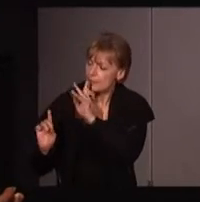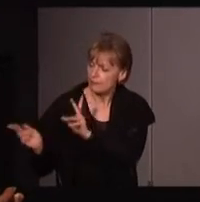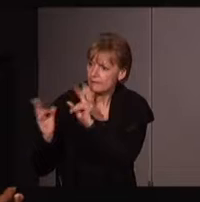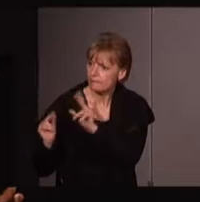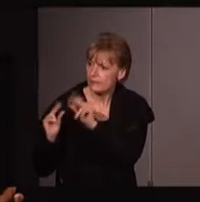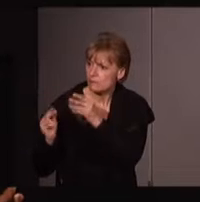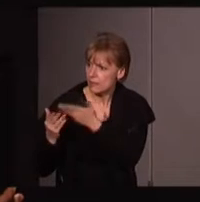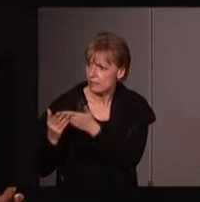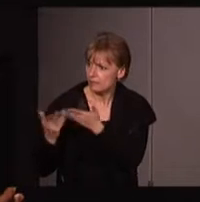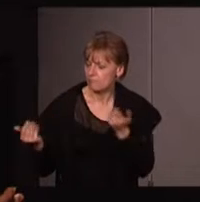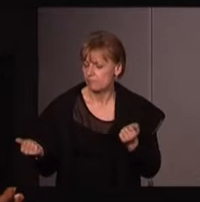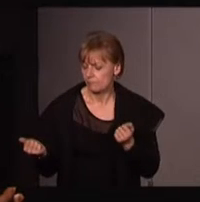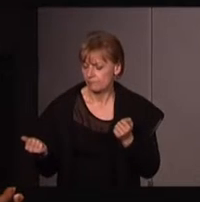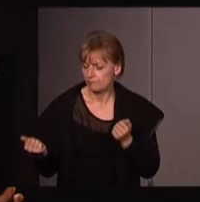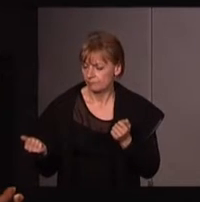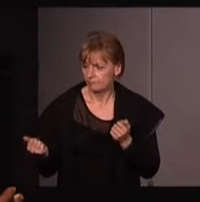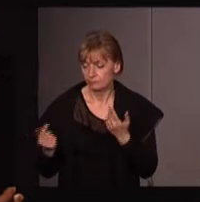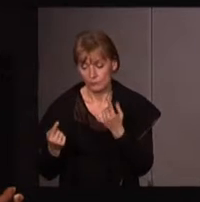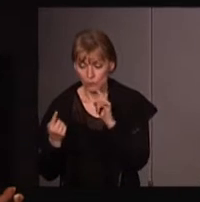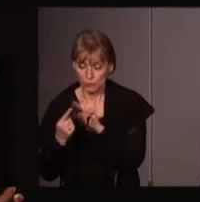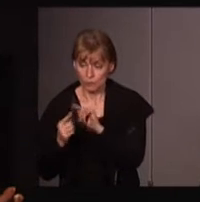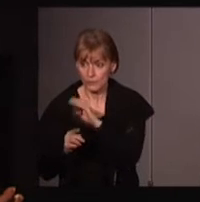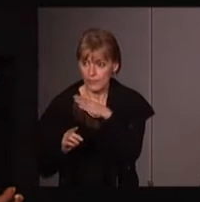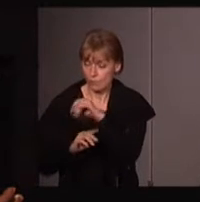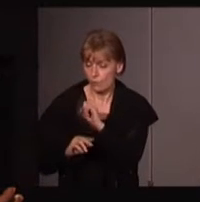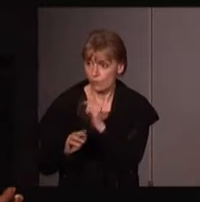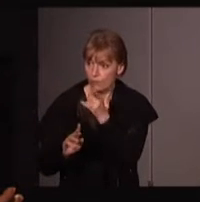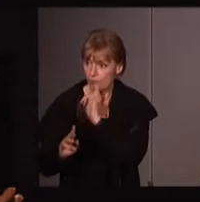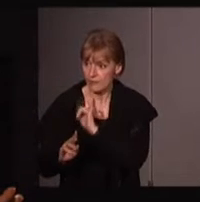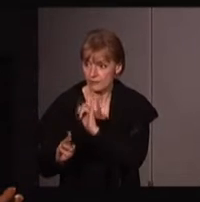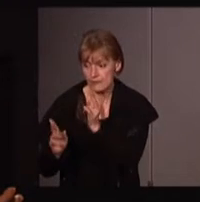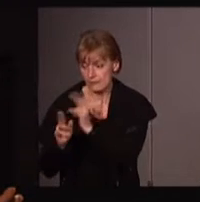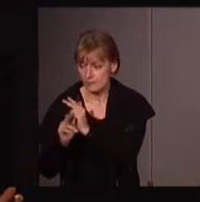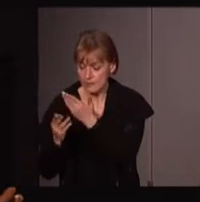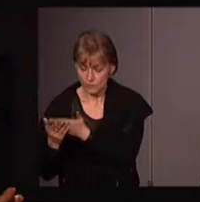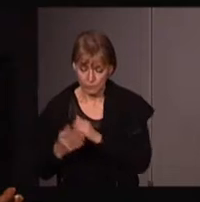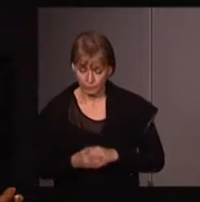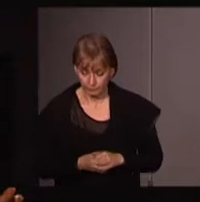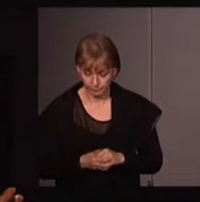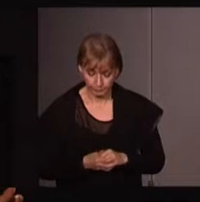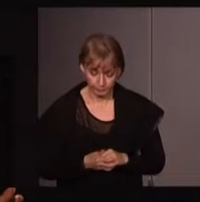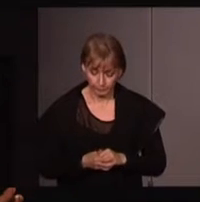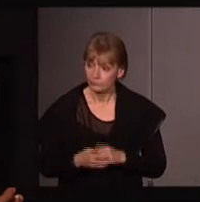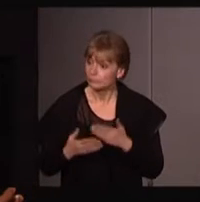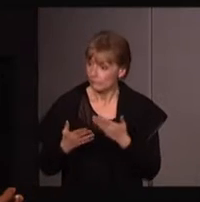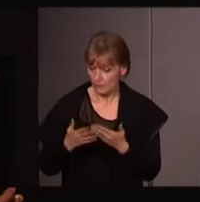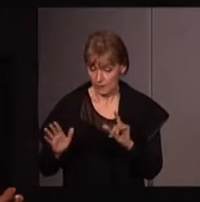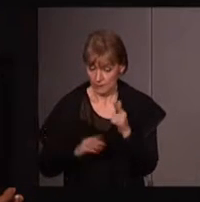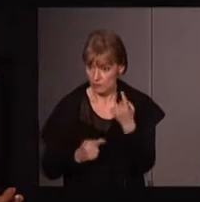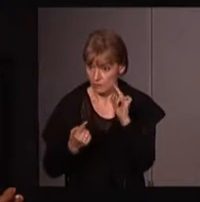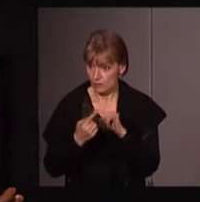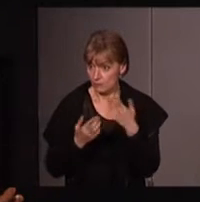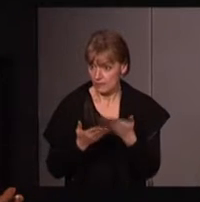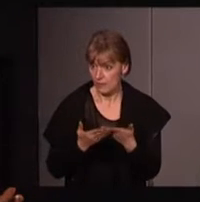présentant une définition de l'éco-féminisme. Et là encore, c'est vraiment le deuxième point de